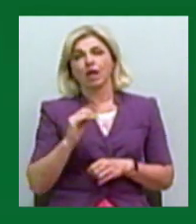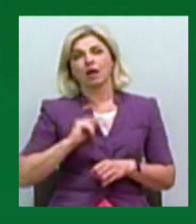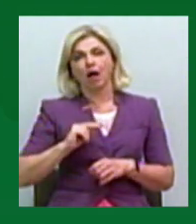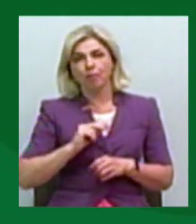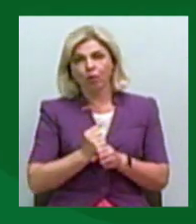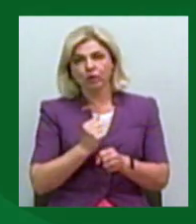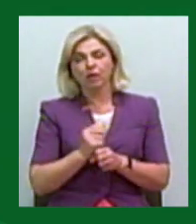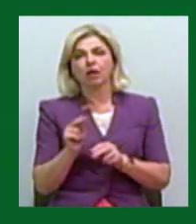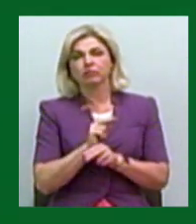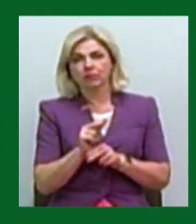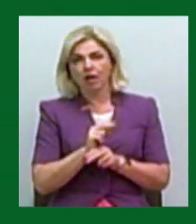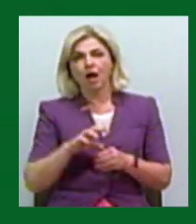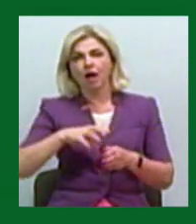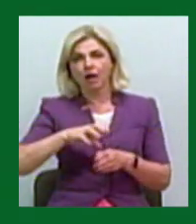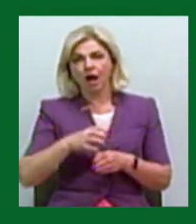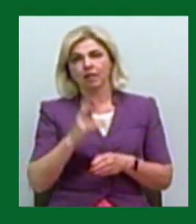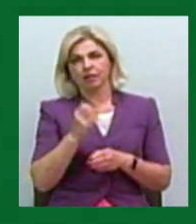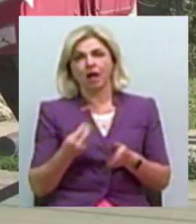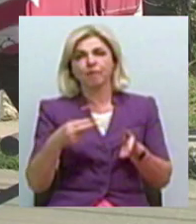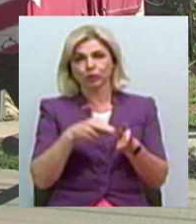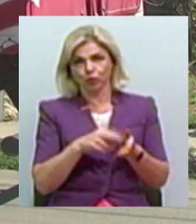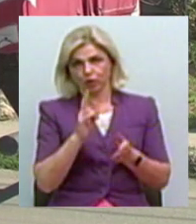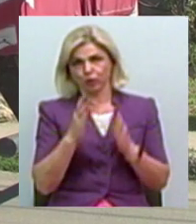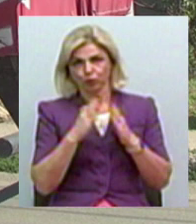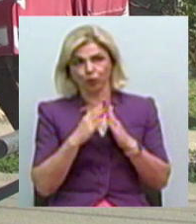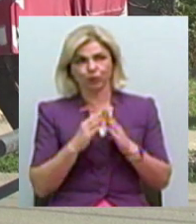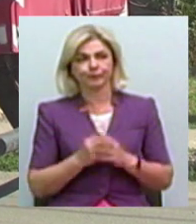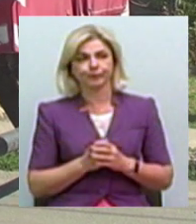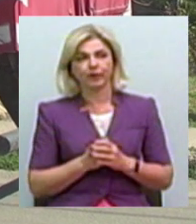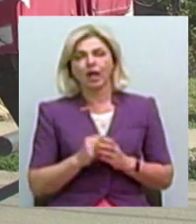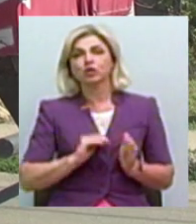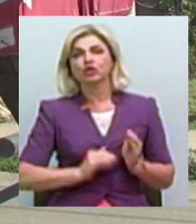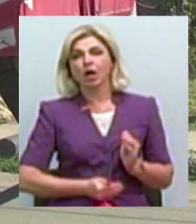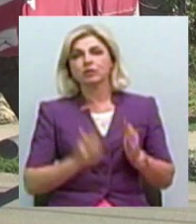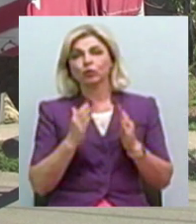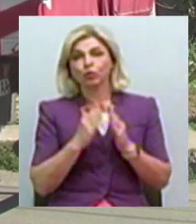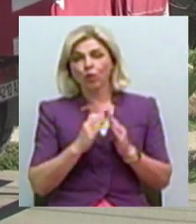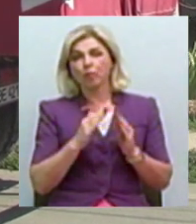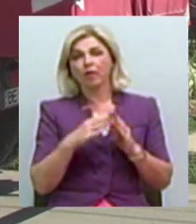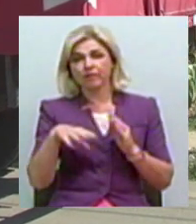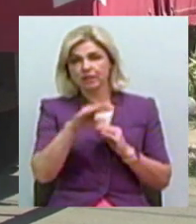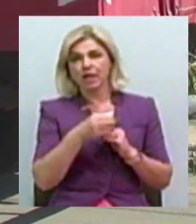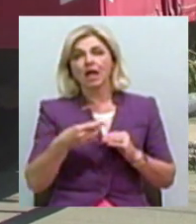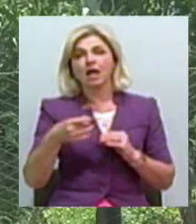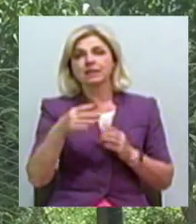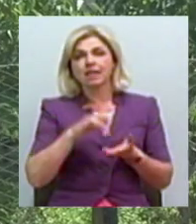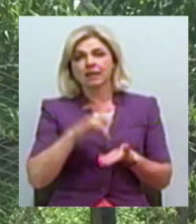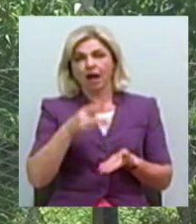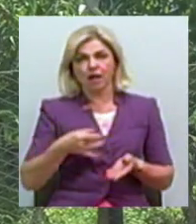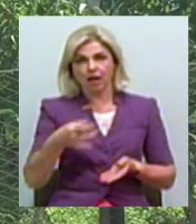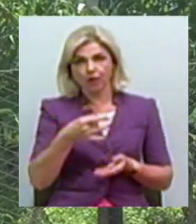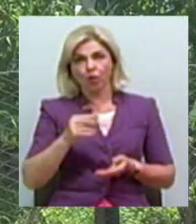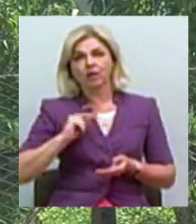з обламбування кранів на під'єднанні до будинку. Приватний сектор центрального району міста. Працівники водоканалу